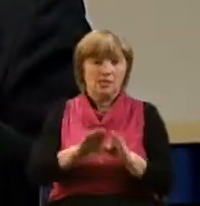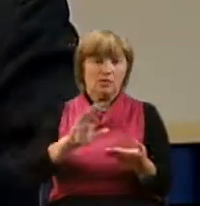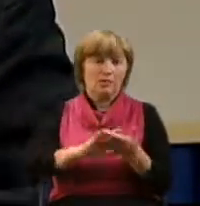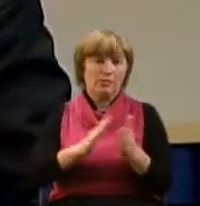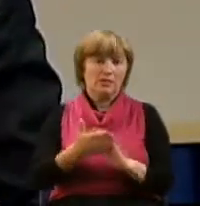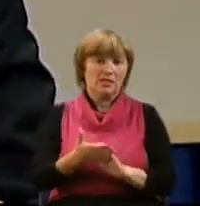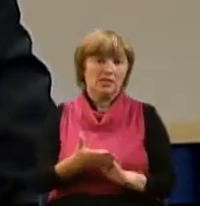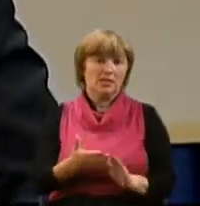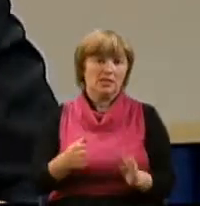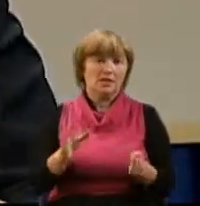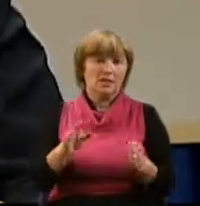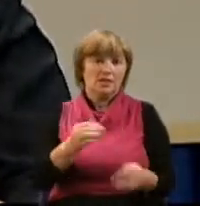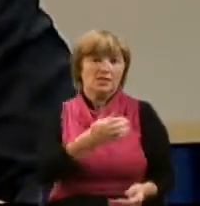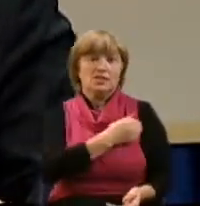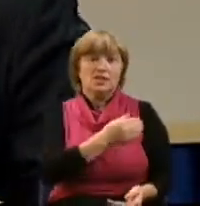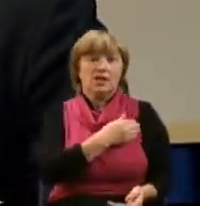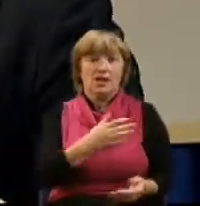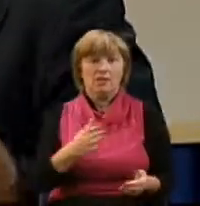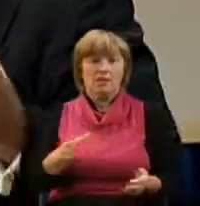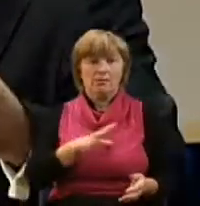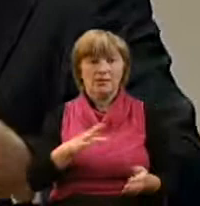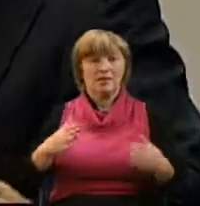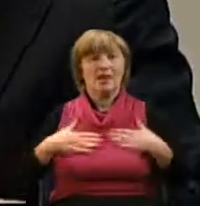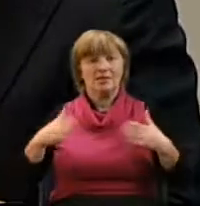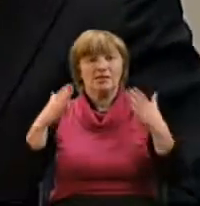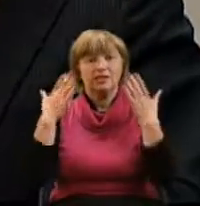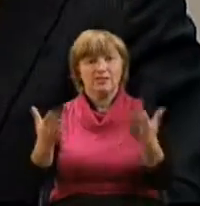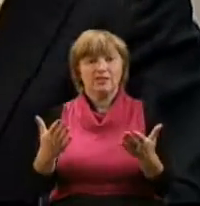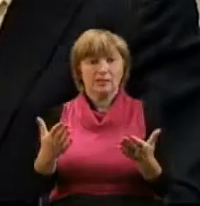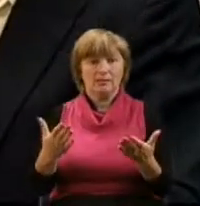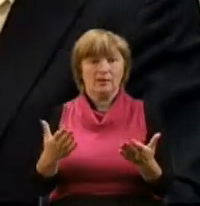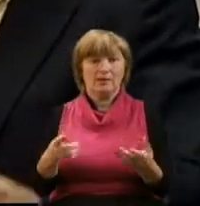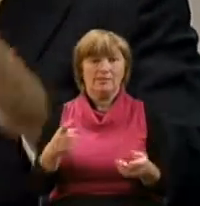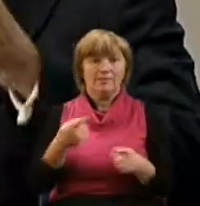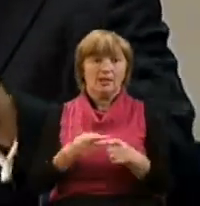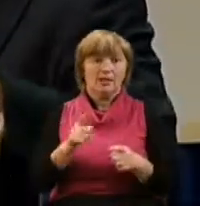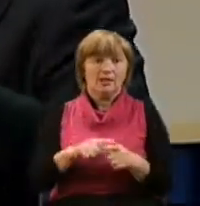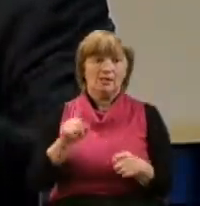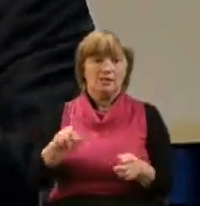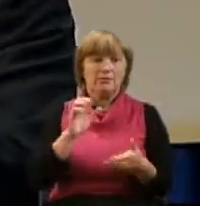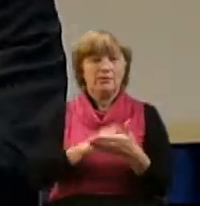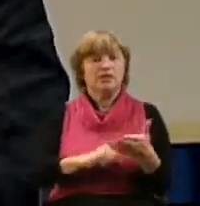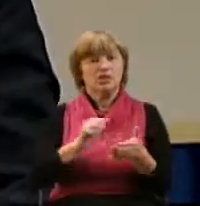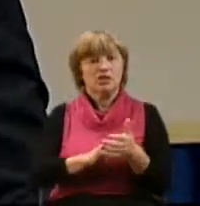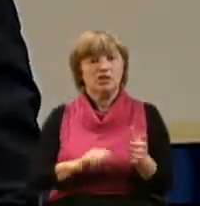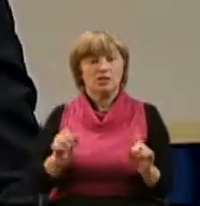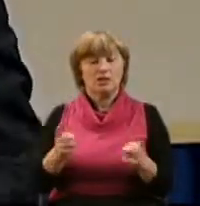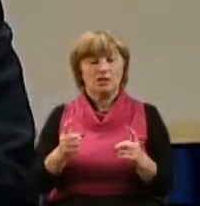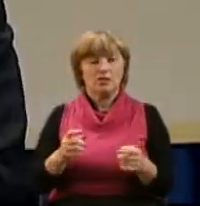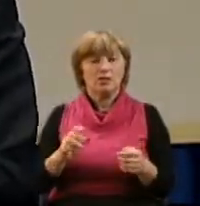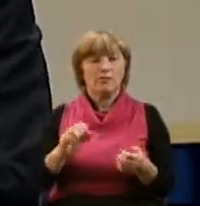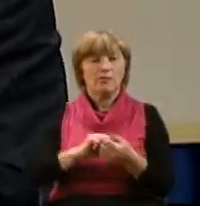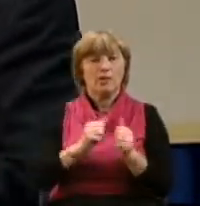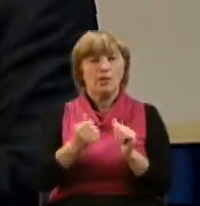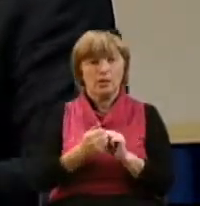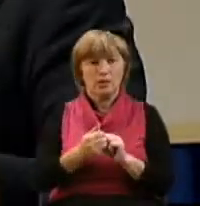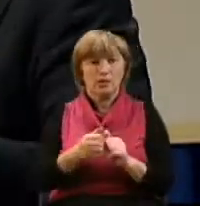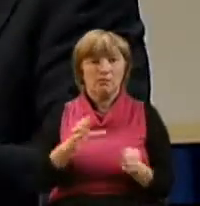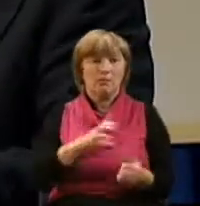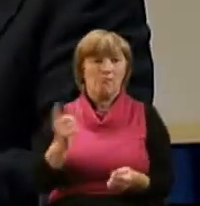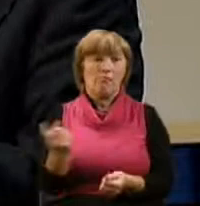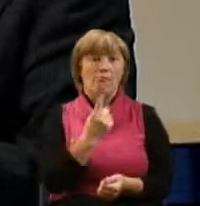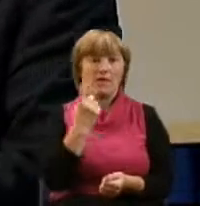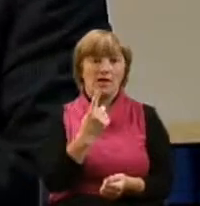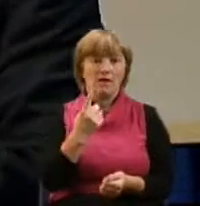желание проявлять активность. И мы видим, что это те причины, по которым Петр, он стал